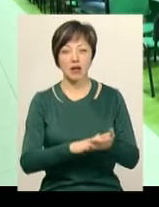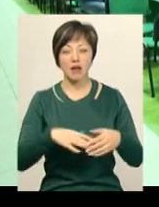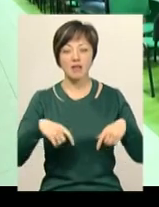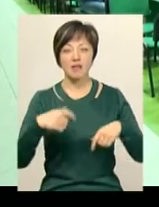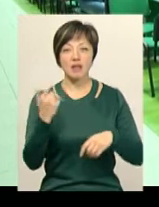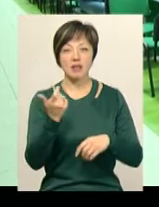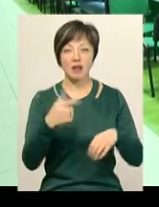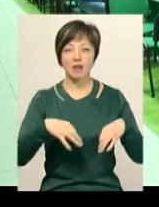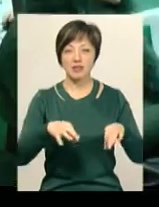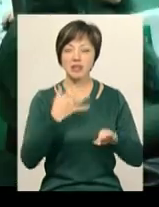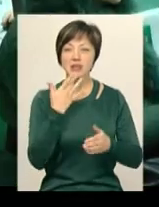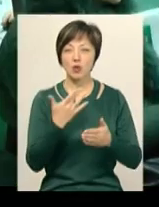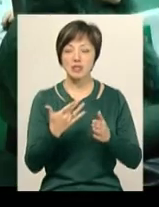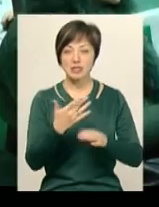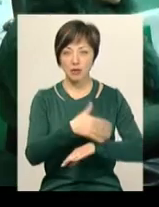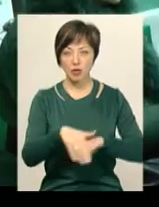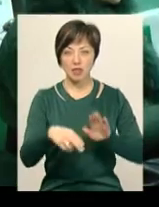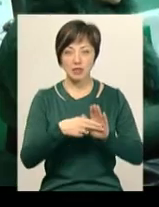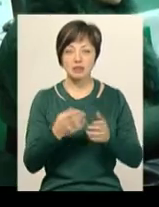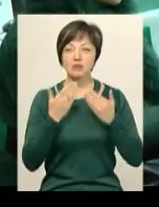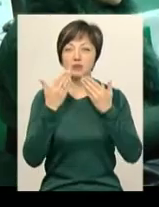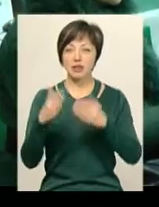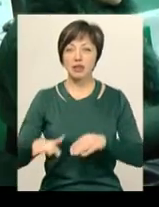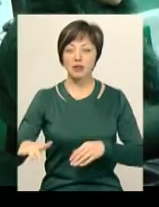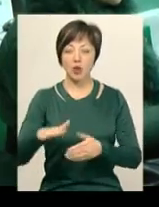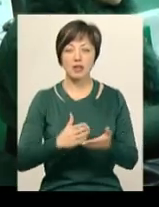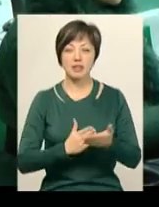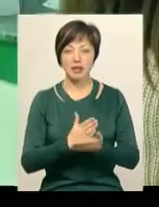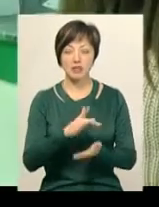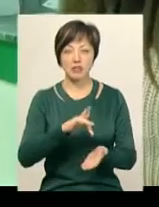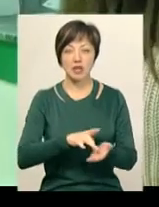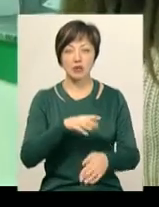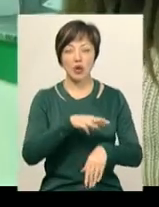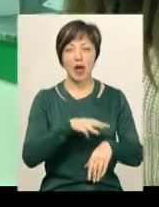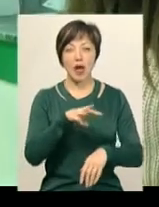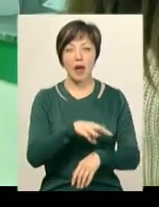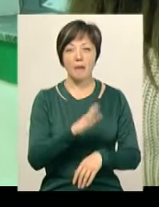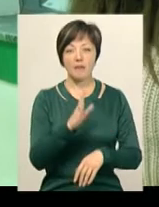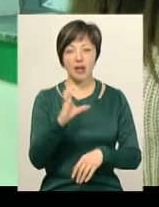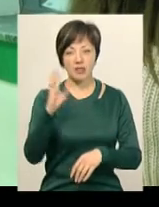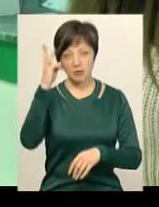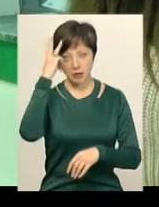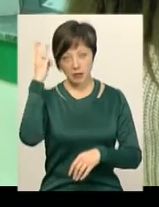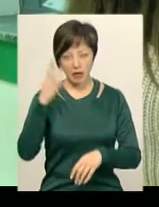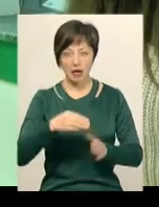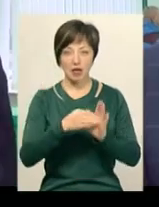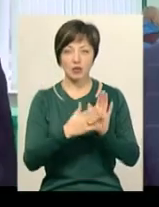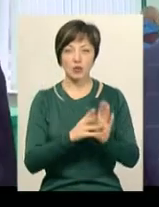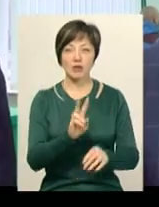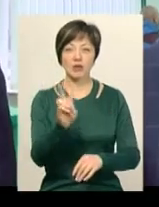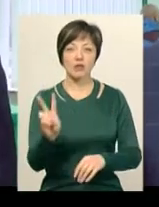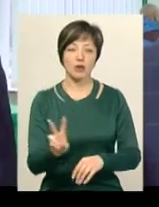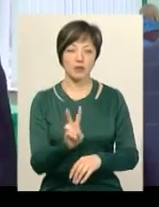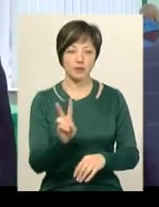іноземною реєстрацією потрібно звернутися до територіального сервісного центру МВС у Хмельницькому. Тут реєструють автівку дві години.